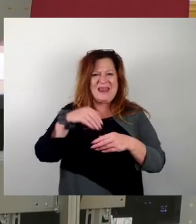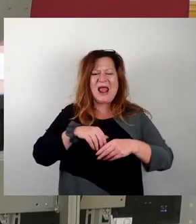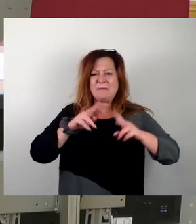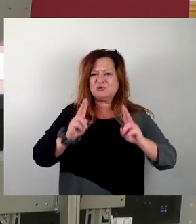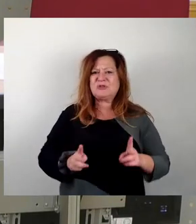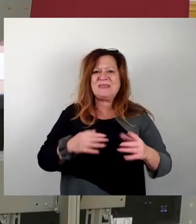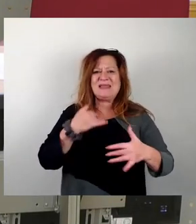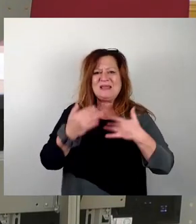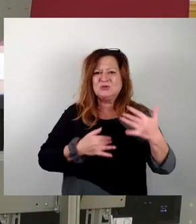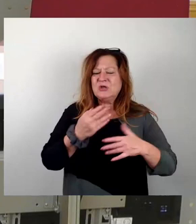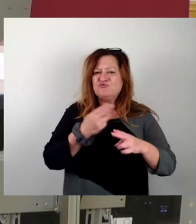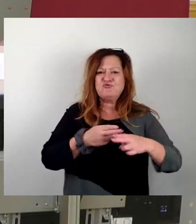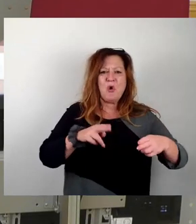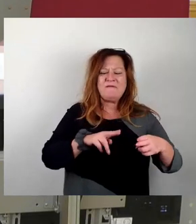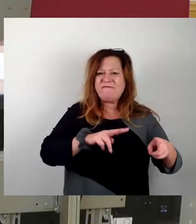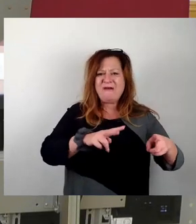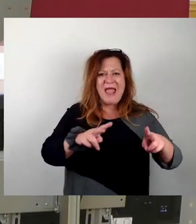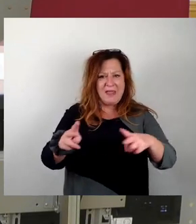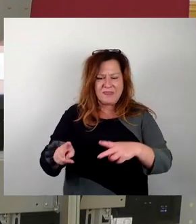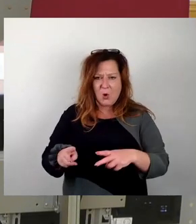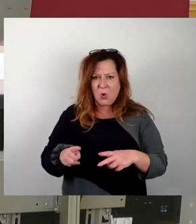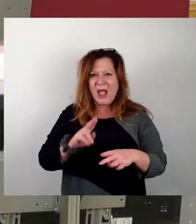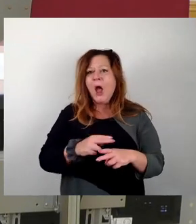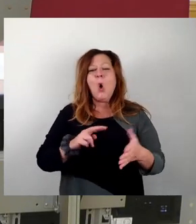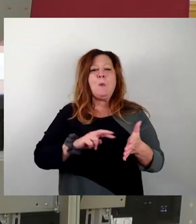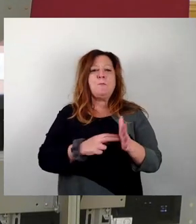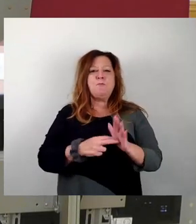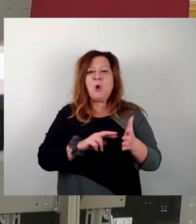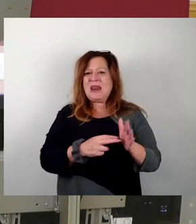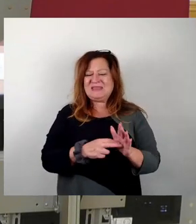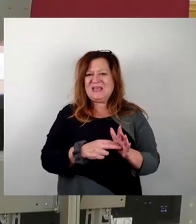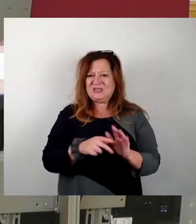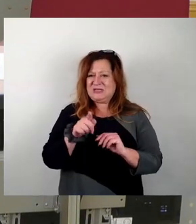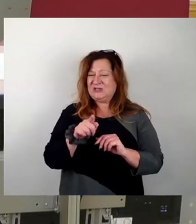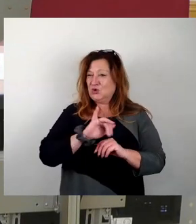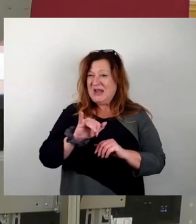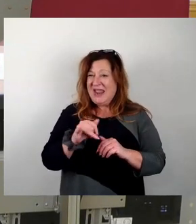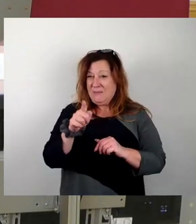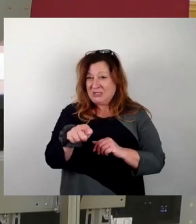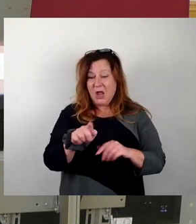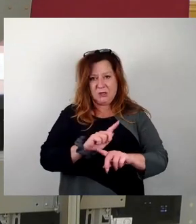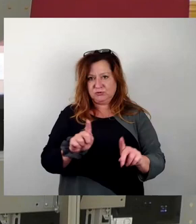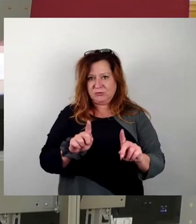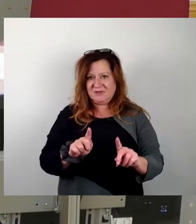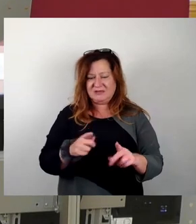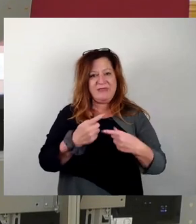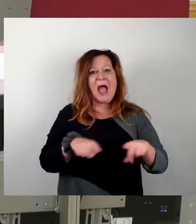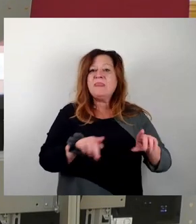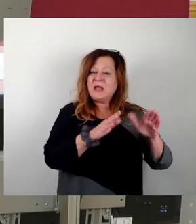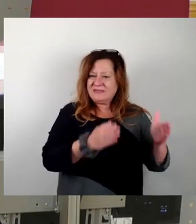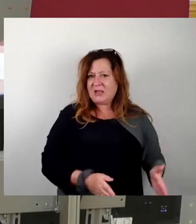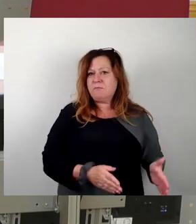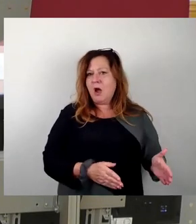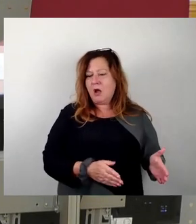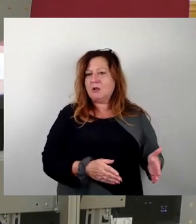durchgemacht hat und eben nicht monolithisch seit jeher an dieser Stelle steht, wie es eben vielleicht bei manch anderem Denkmal der Fall ist. Deswegen würde ich wirklich hier diesem